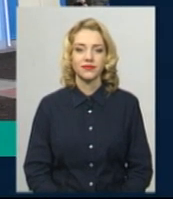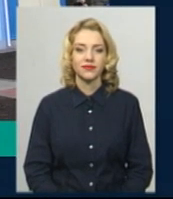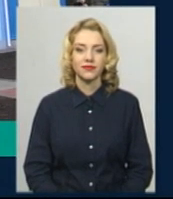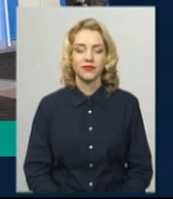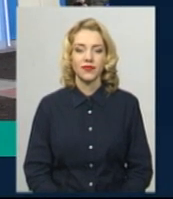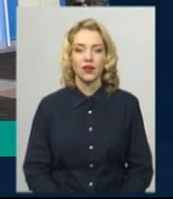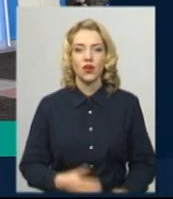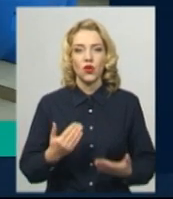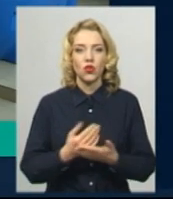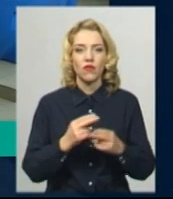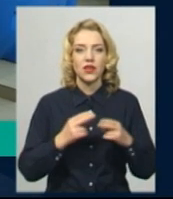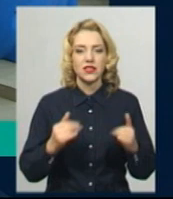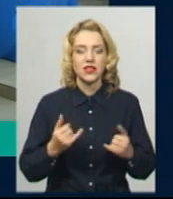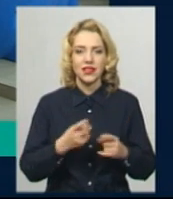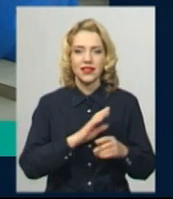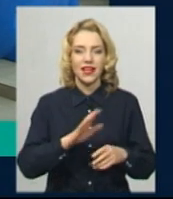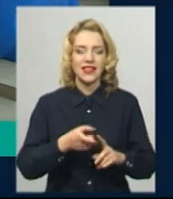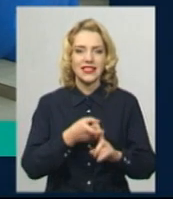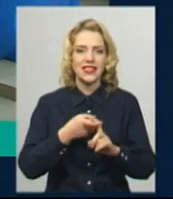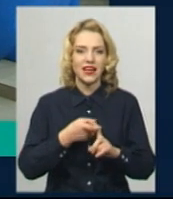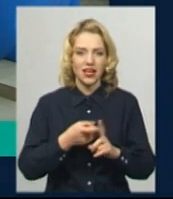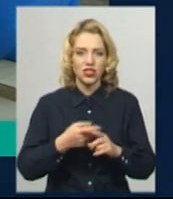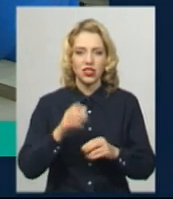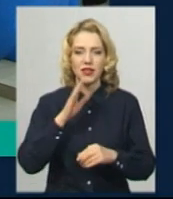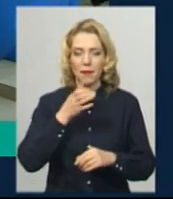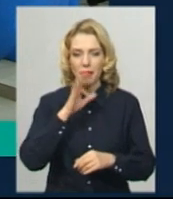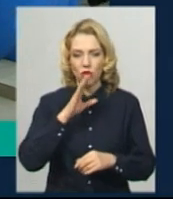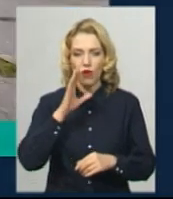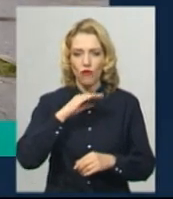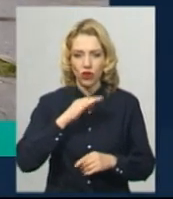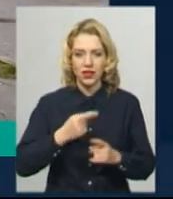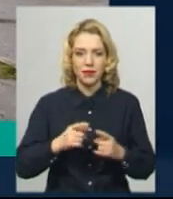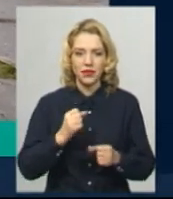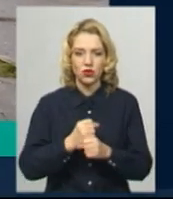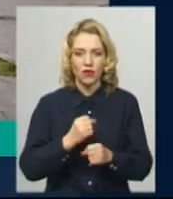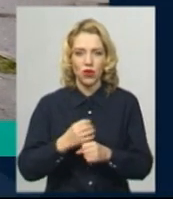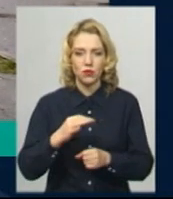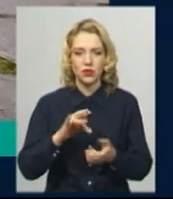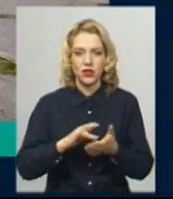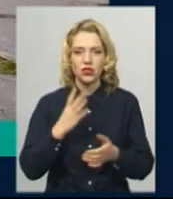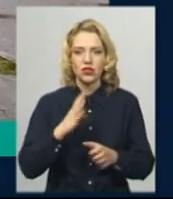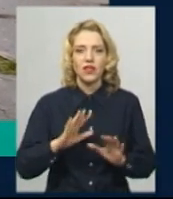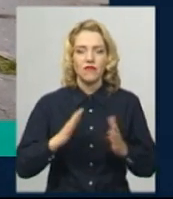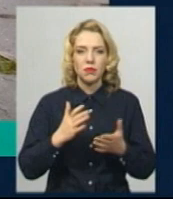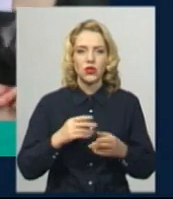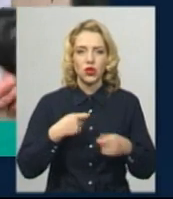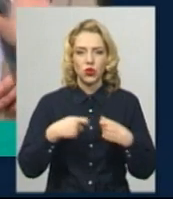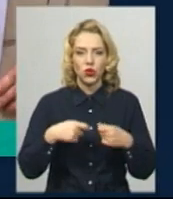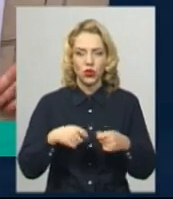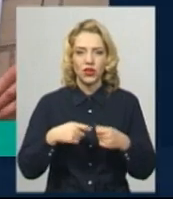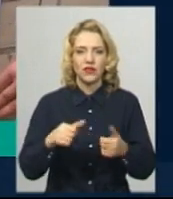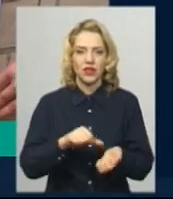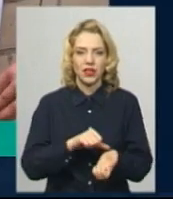Нова станція для знезараження питної води запрацювала в обласному центрі. Чотири випадки торгівлі наркотиками зафіксували